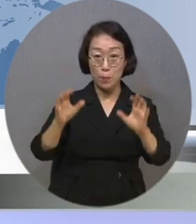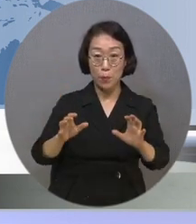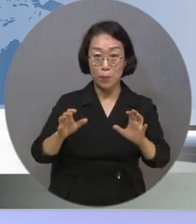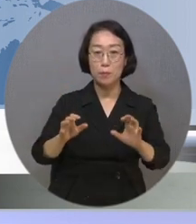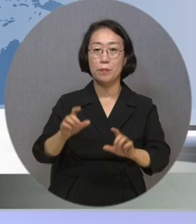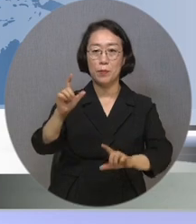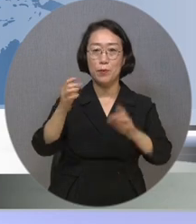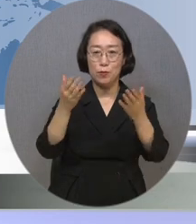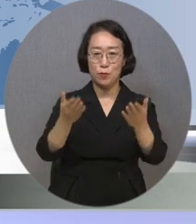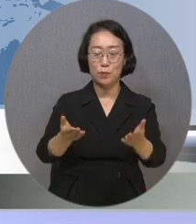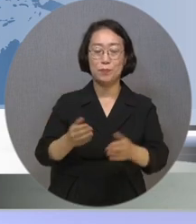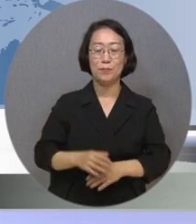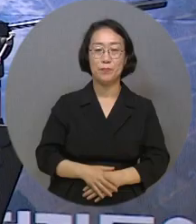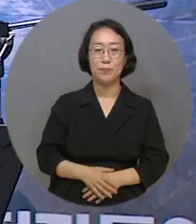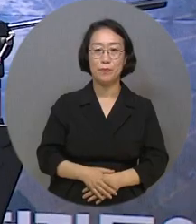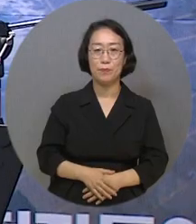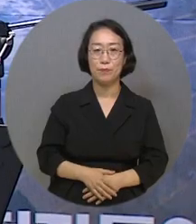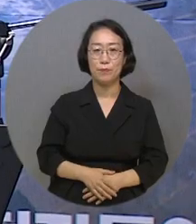다녀왔습니다.